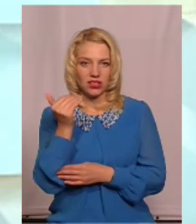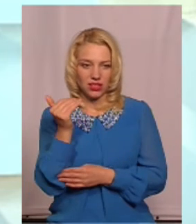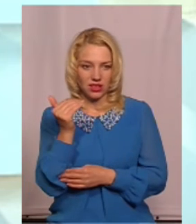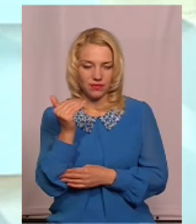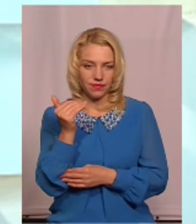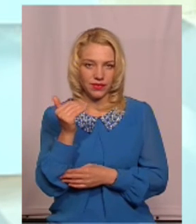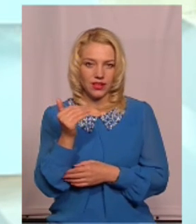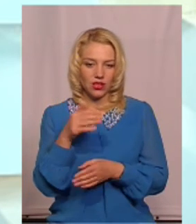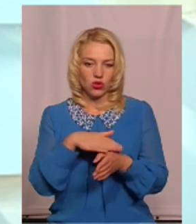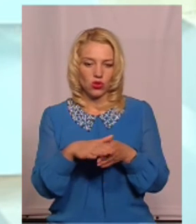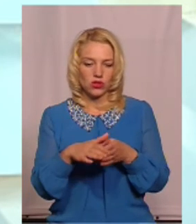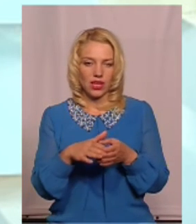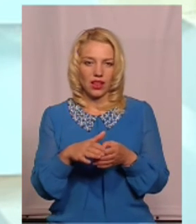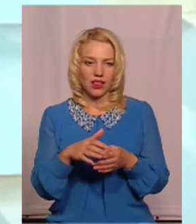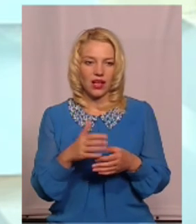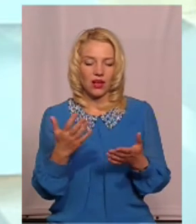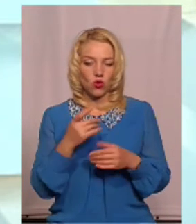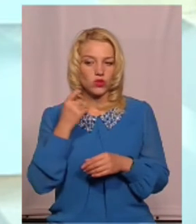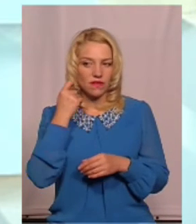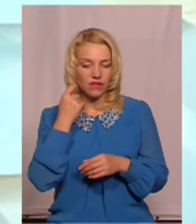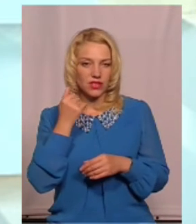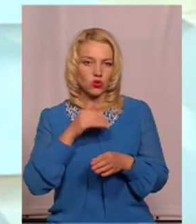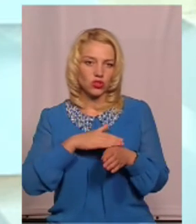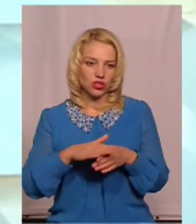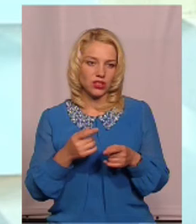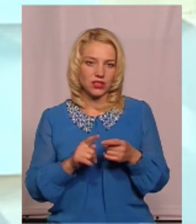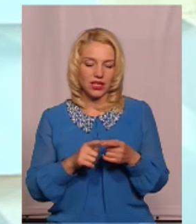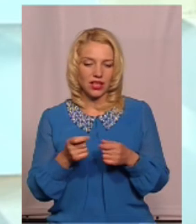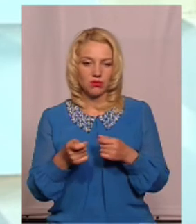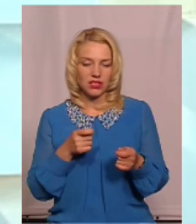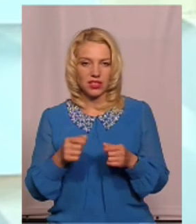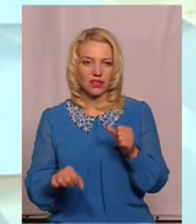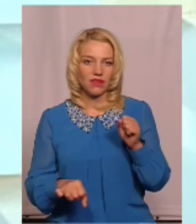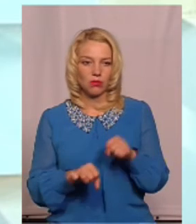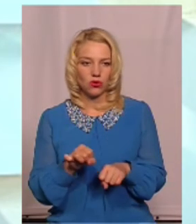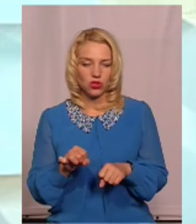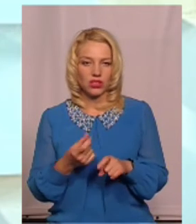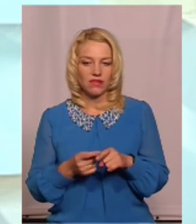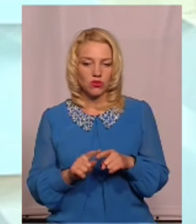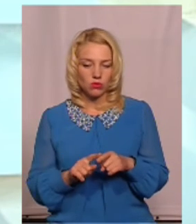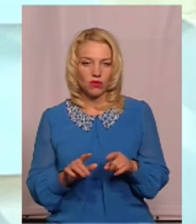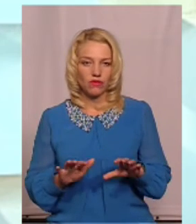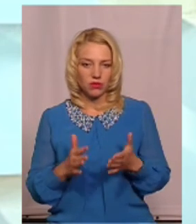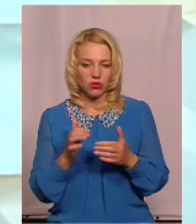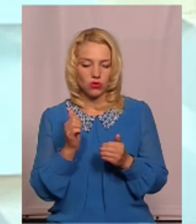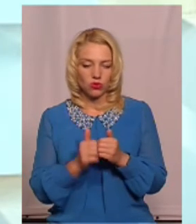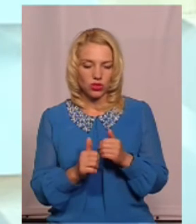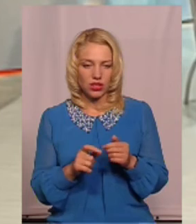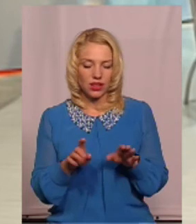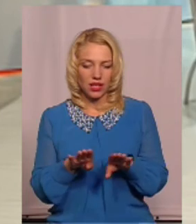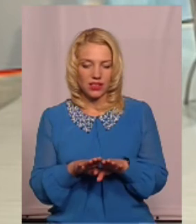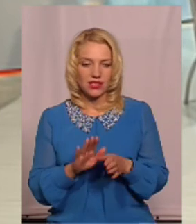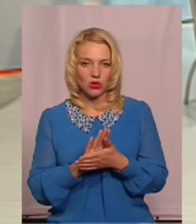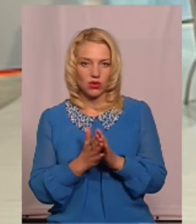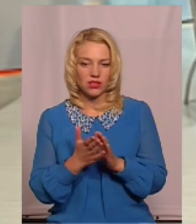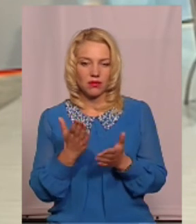досягла якогось певного віку і вчинила це адміністративне правопорушення, в даному випадку кожна подібна ситуація